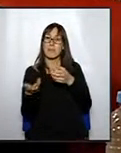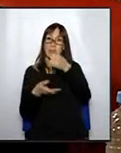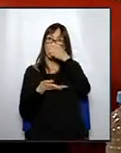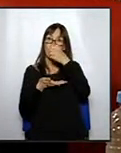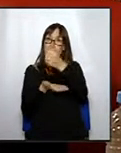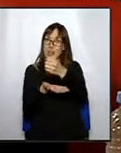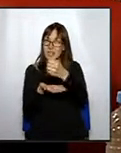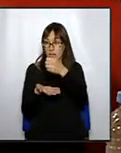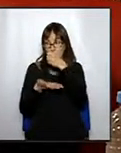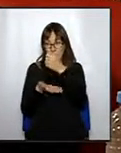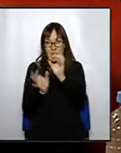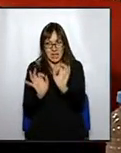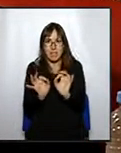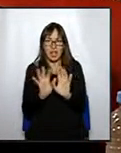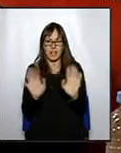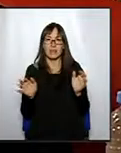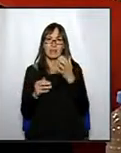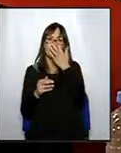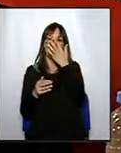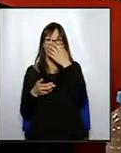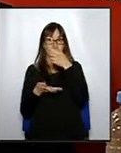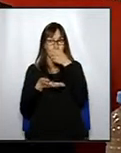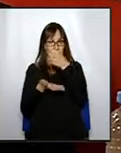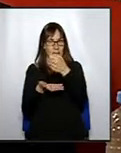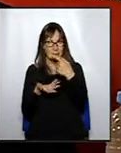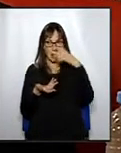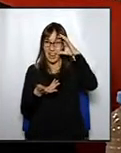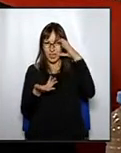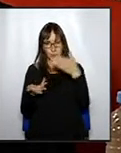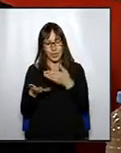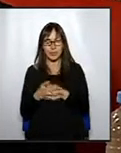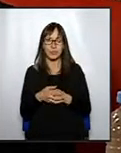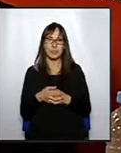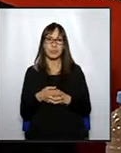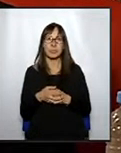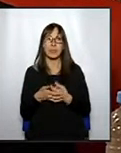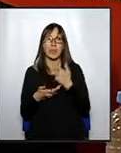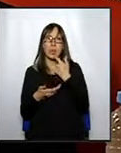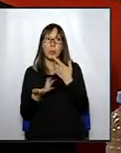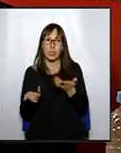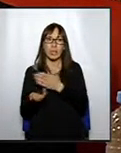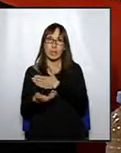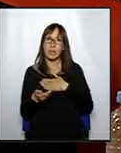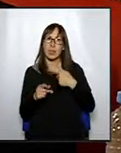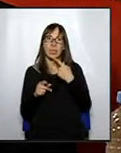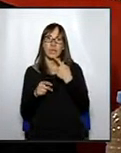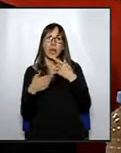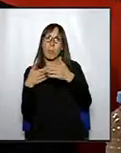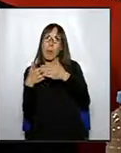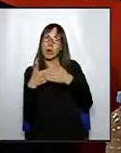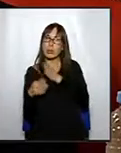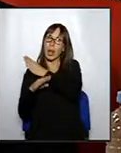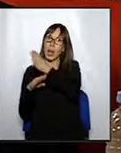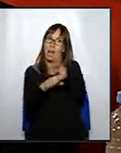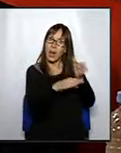dic el Partit Socialista, ara està atent, que volien portar el porta a porta al ple del mes de gener, han